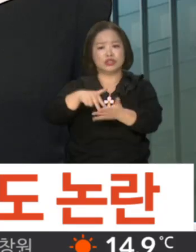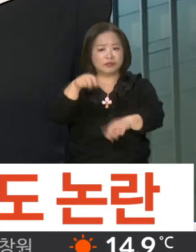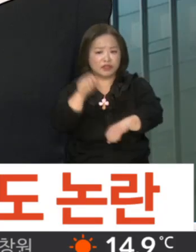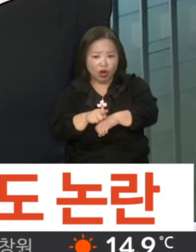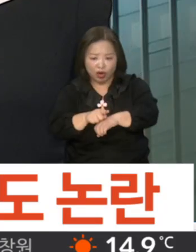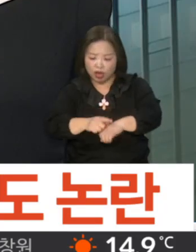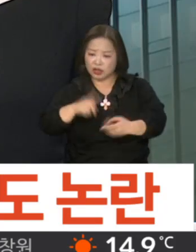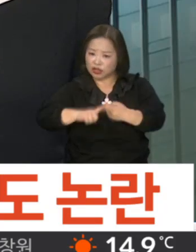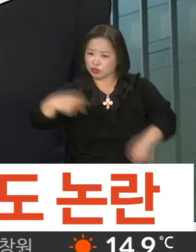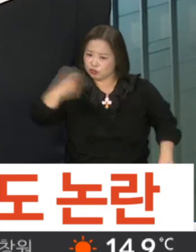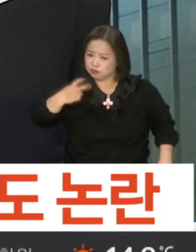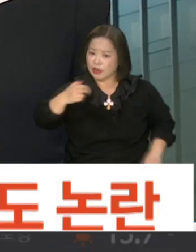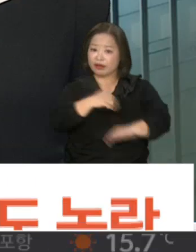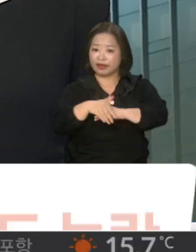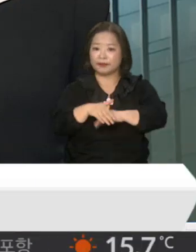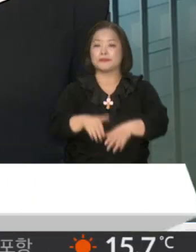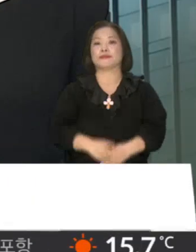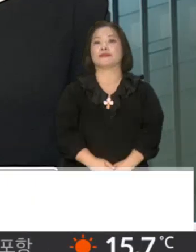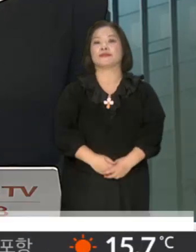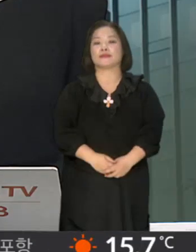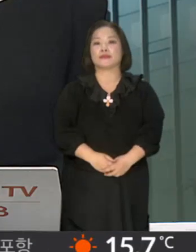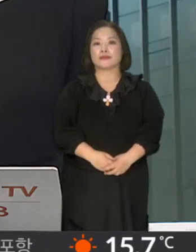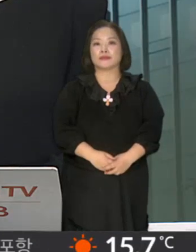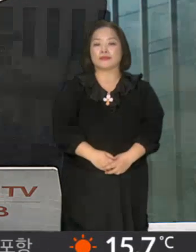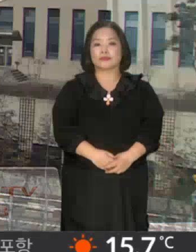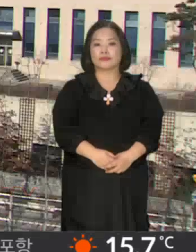심사를 받을 것으로 보입니다. 배삼진 기자입니다.